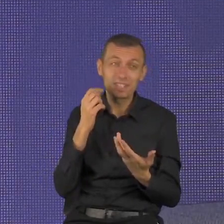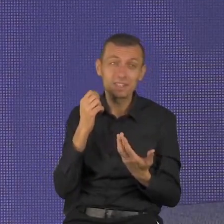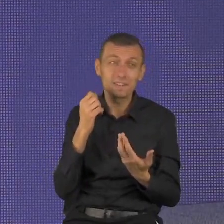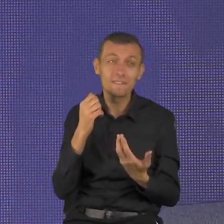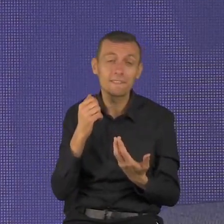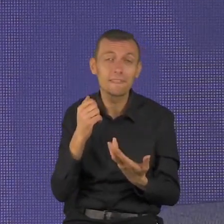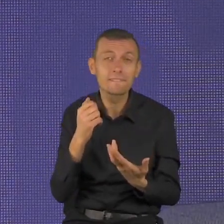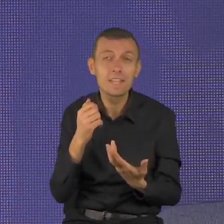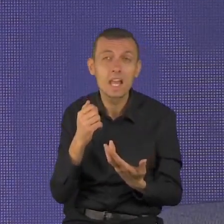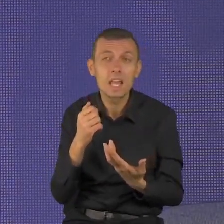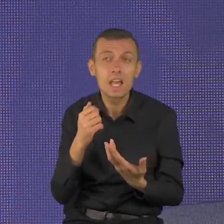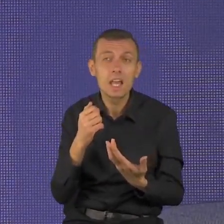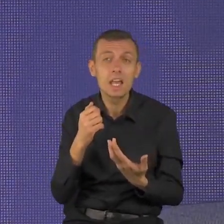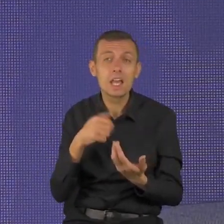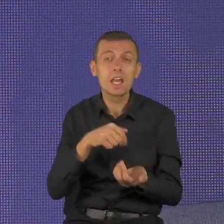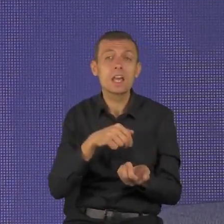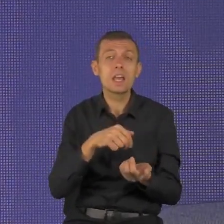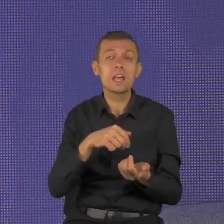konkurencją z innymi ludźmi.